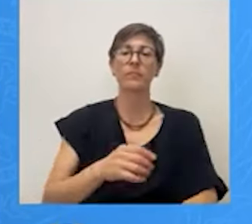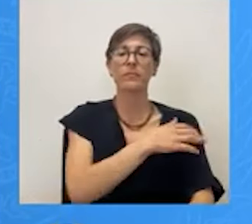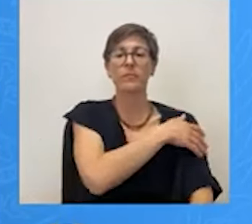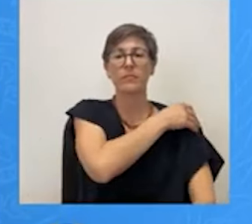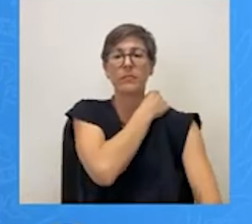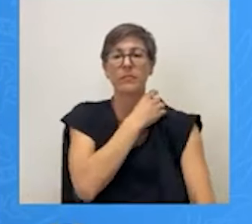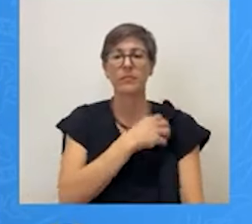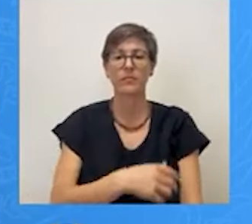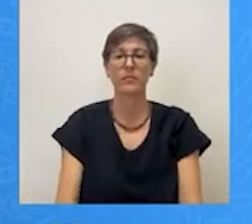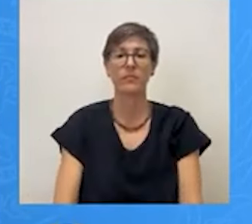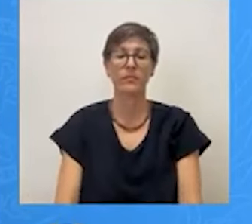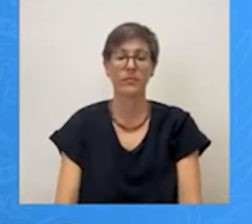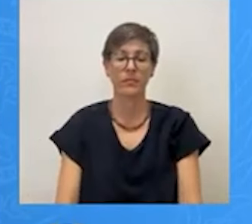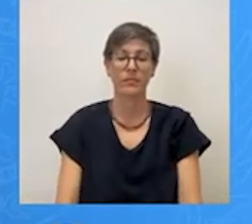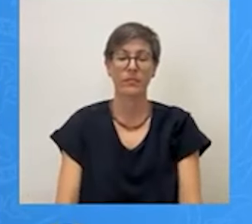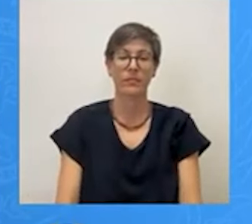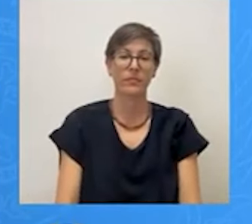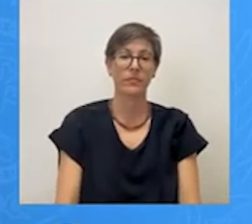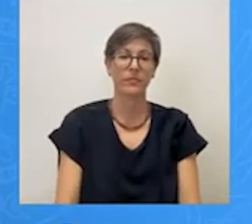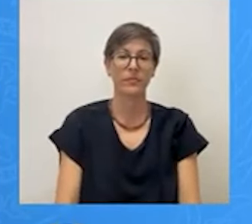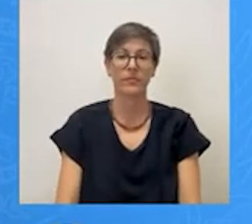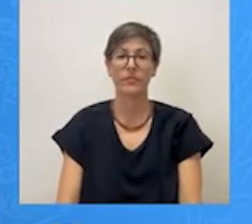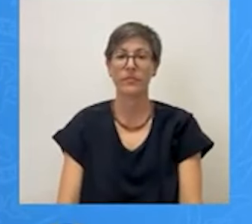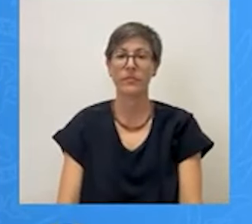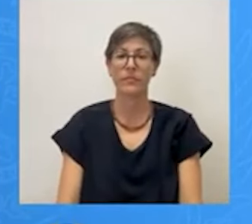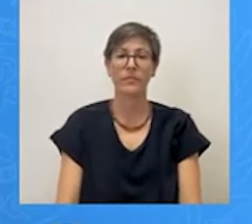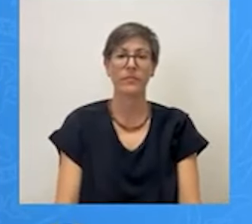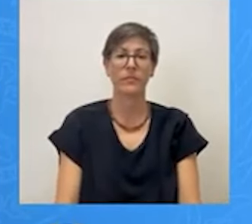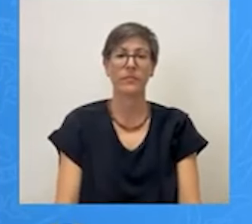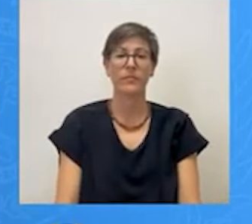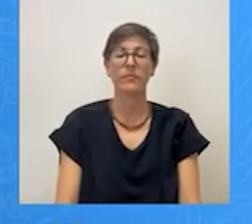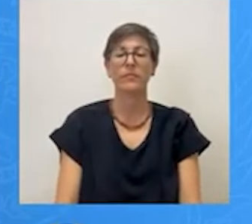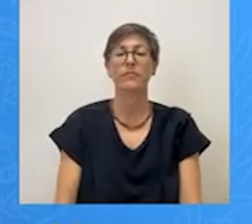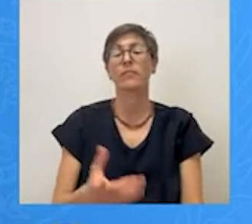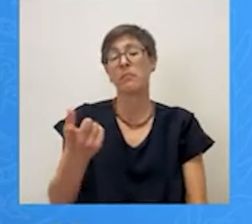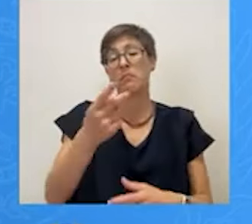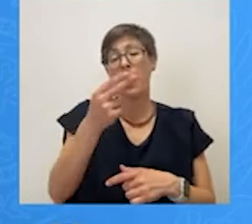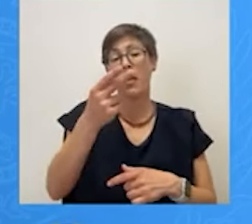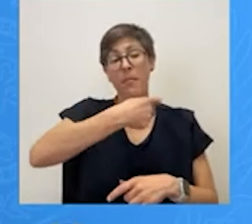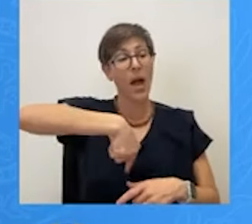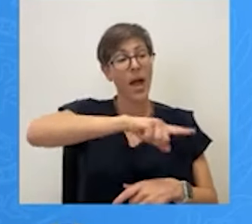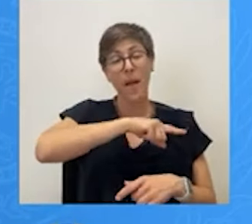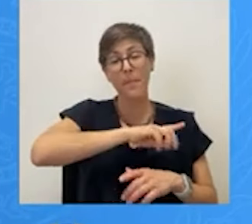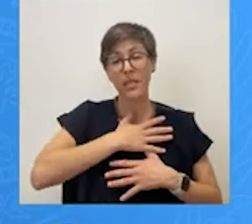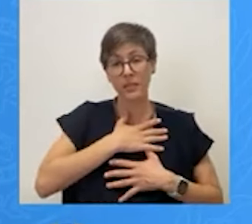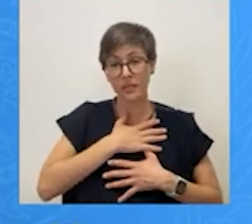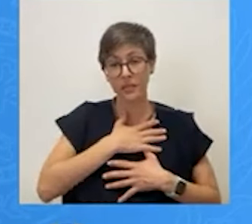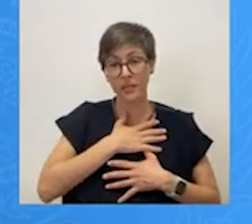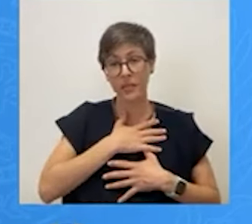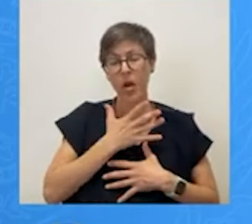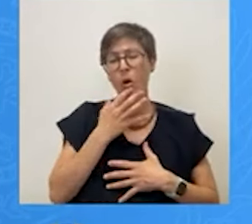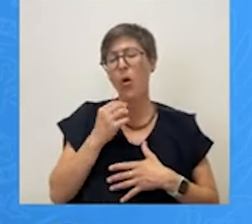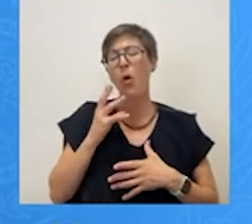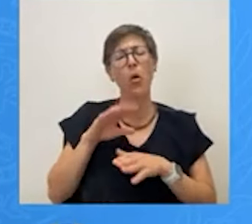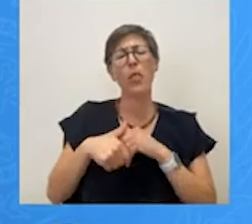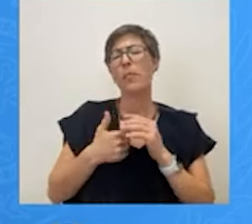στο κόμμα του Πασόκ. Όσον αφορά εμάς, επειδή δεν μας αφορούν τα εσωτερικά